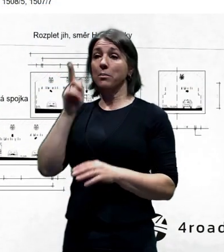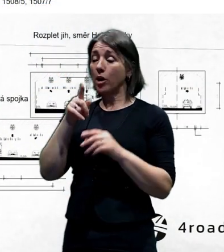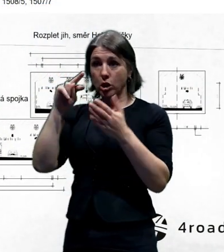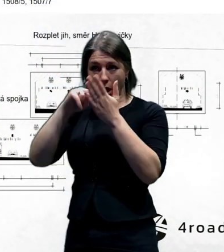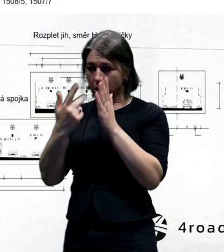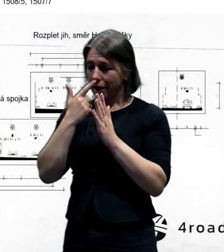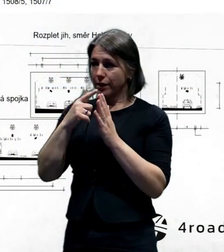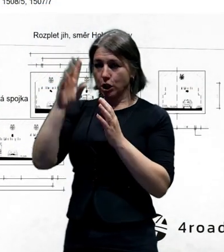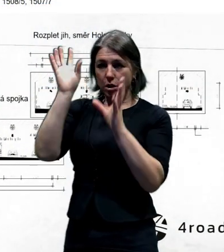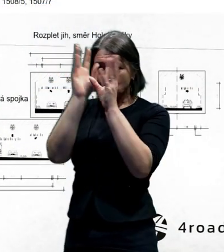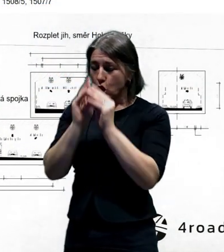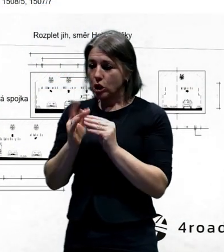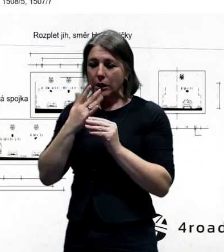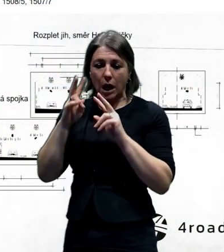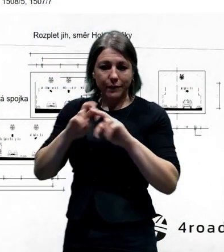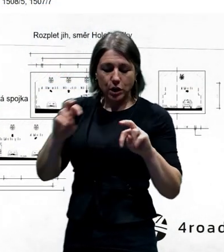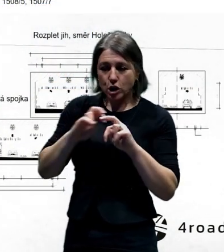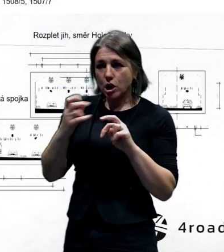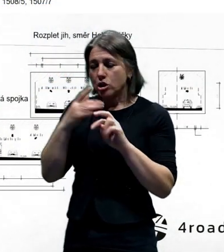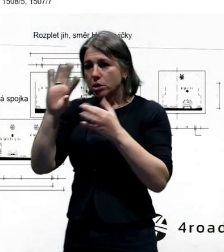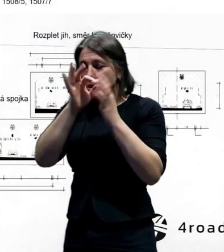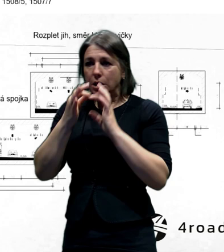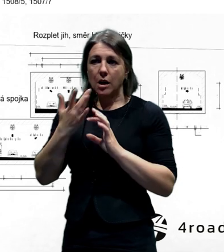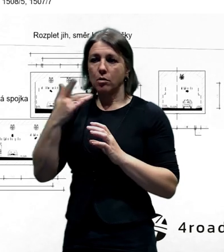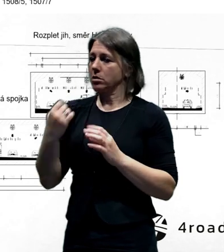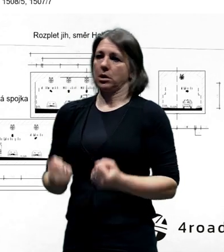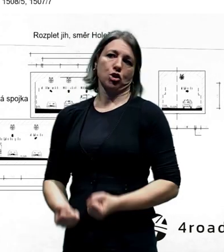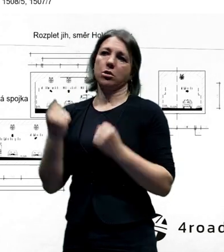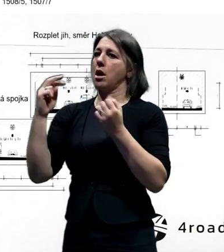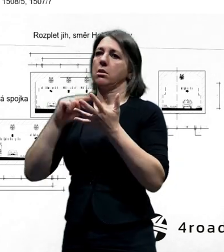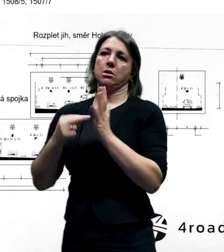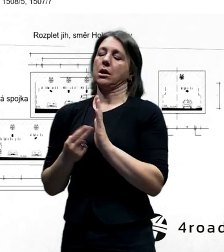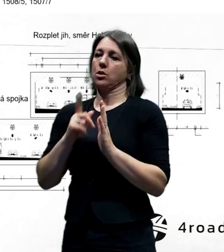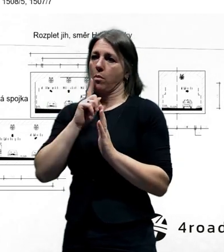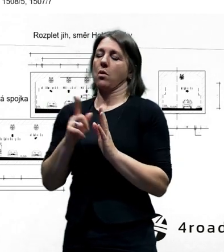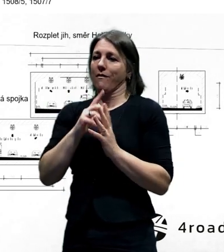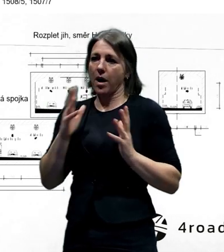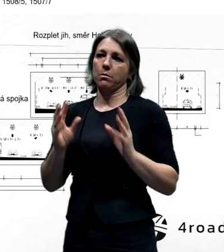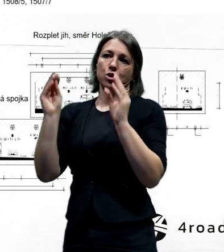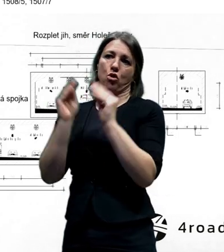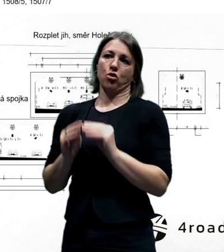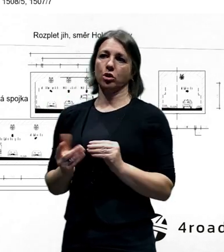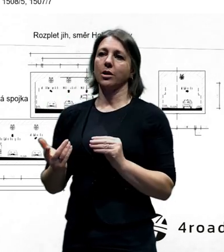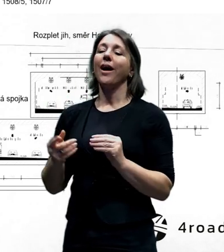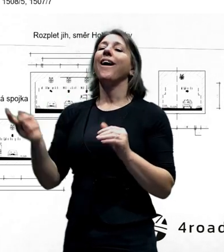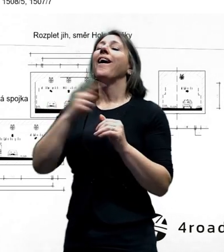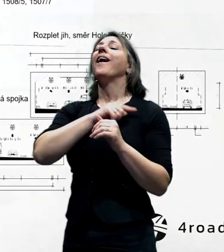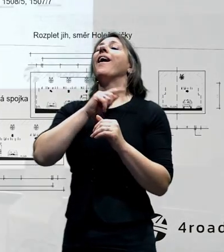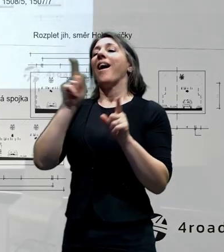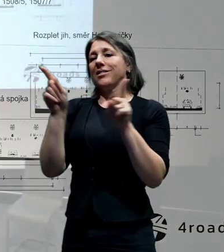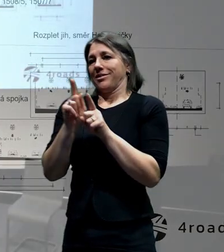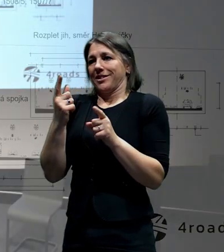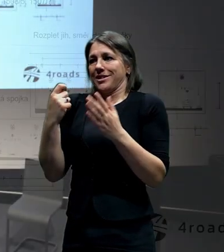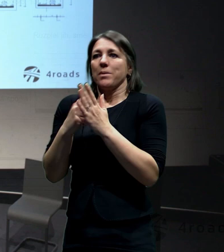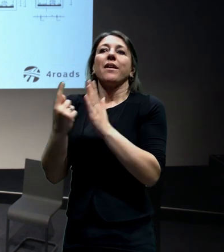toto technicky vyřešit a takhle nad sebou ty rampy, respektive ty tunely poskládat, tak by to znamenalo, že musíme zbourat